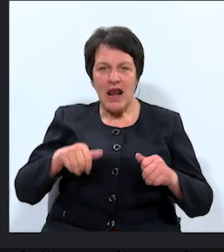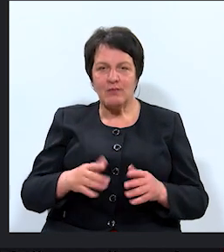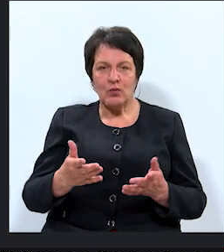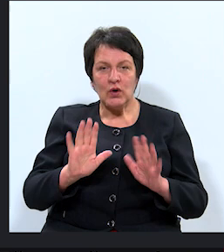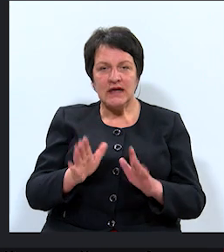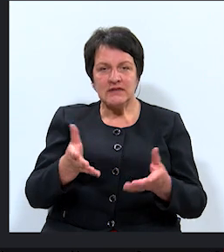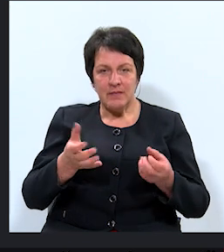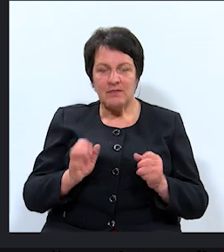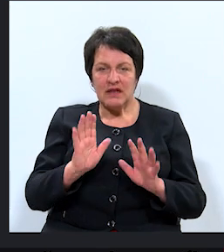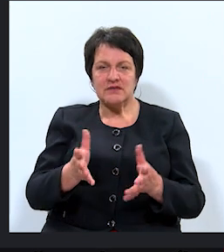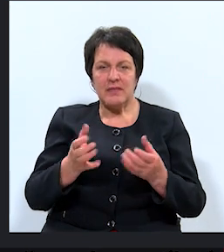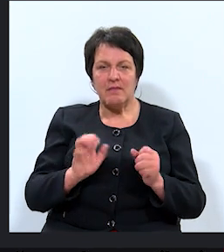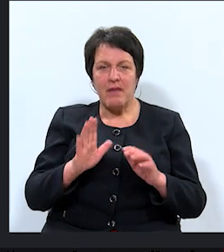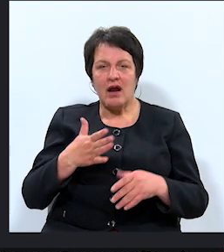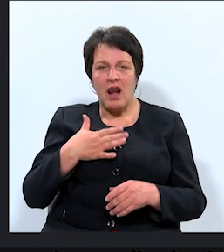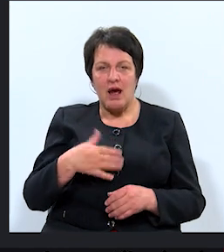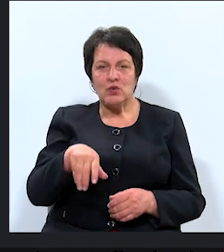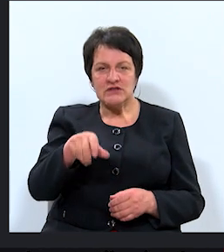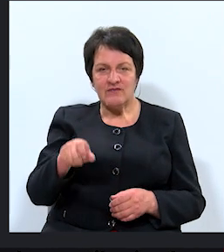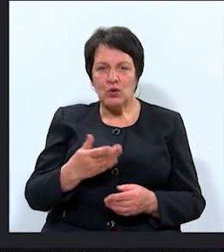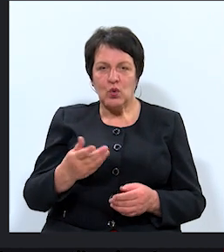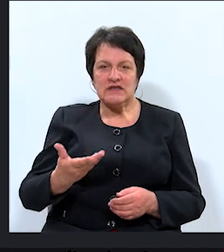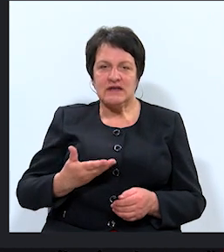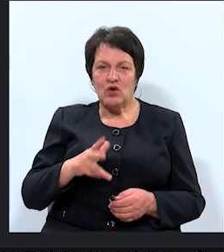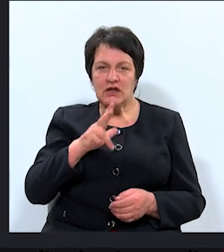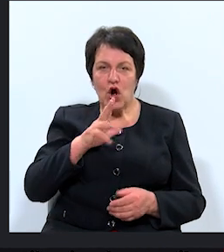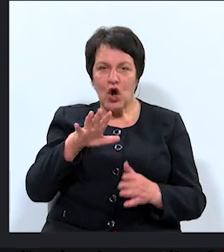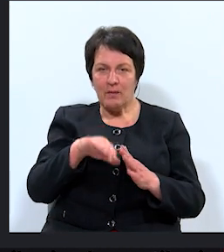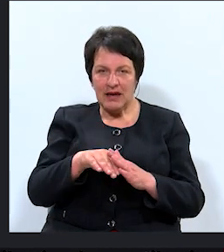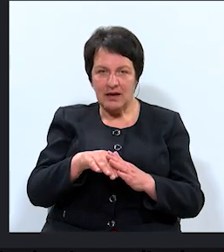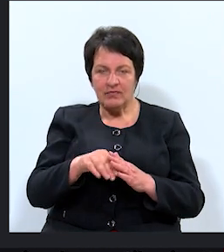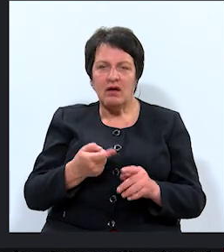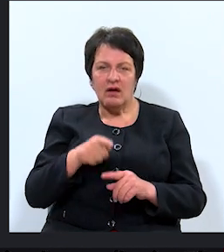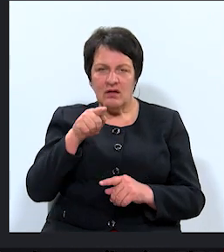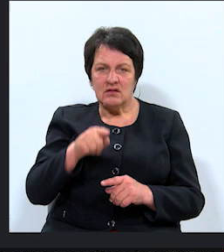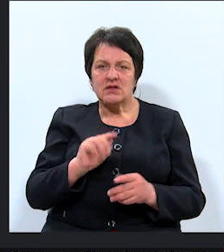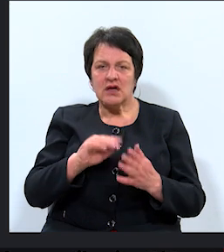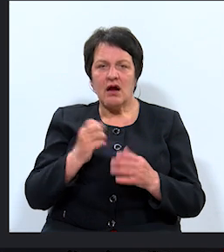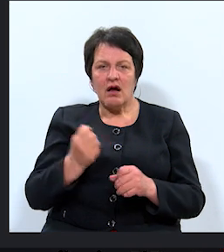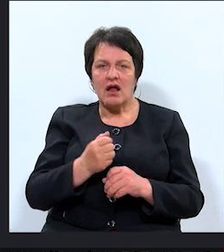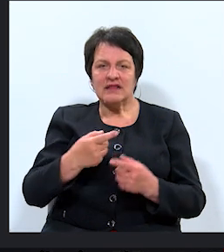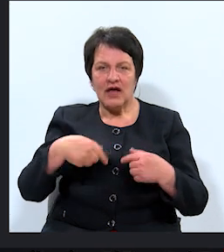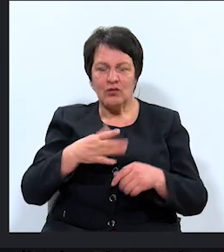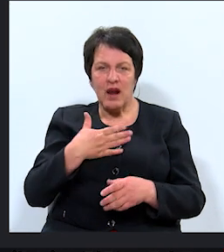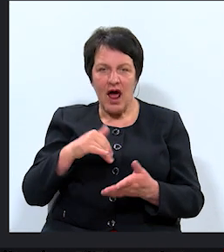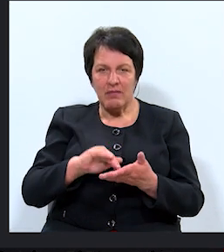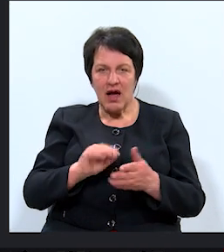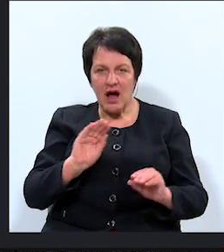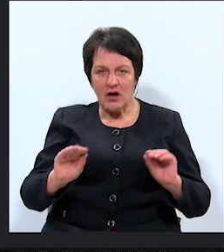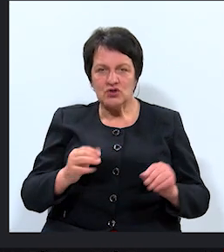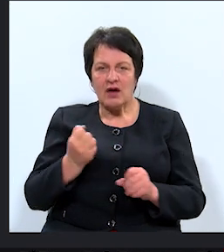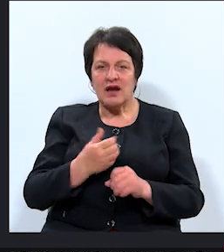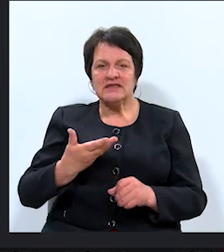kuri tiks pieņemti, tiks pieņemti par labu cilvēkiem, kuri dzīvo Daugavpilī. Tas skar gan teritoriju labiekārtošanu, gan